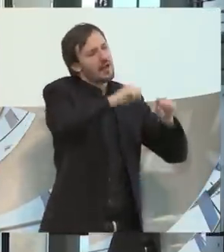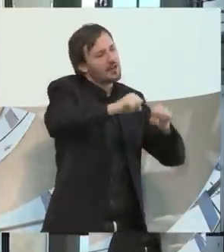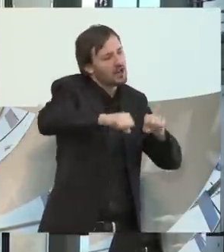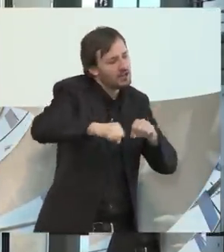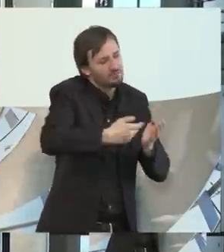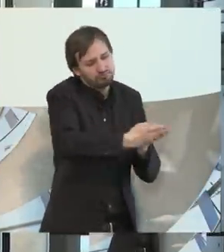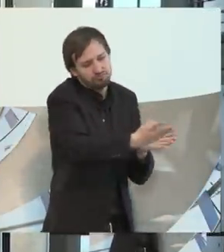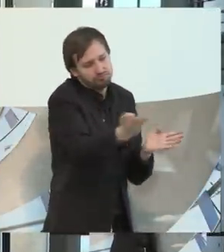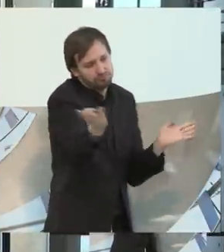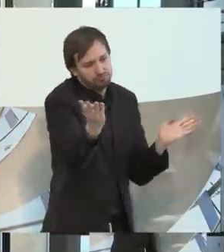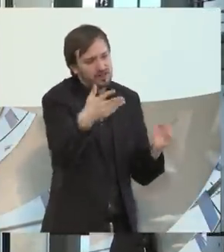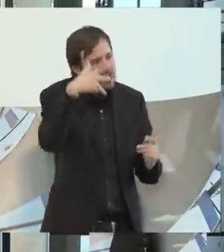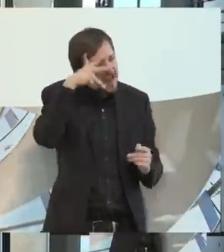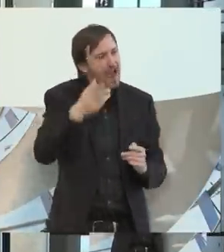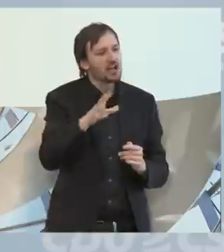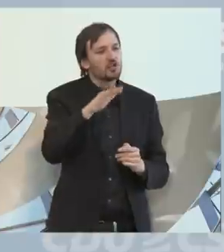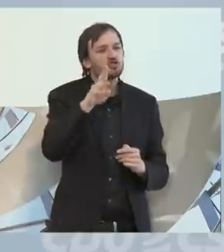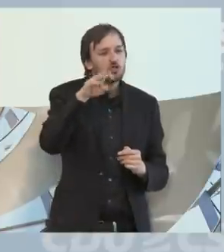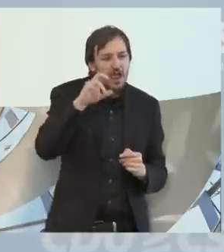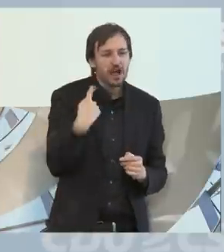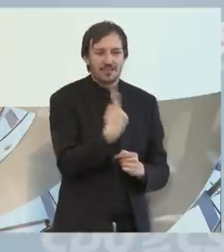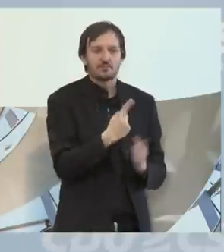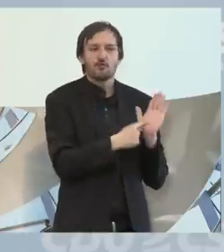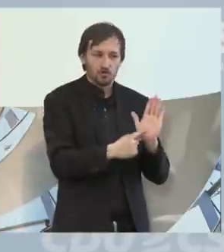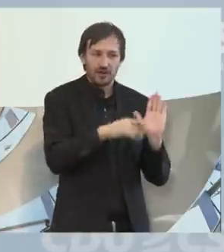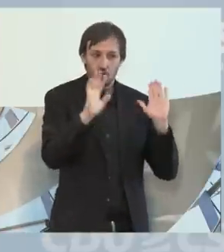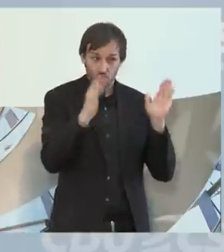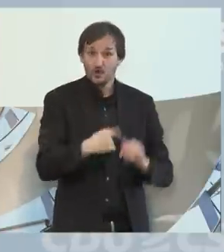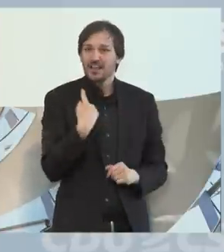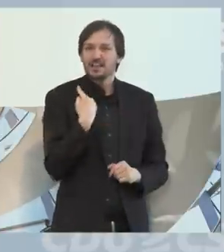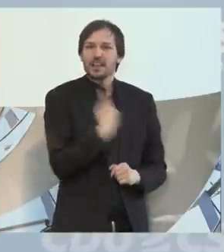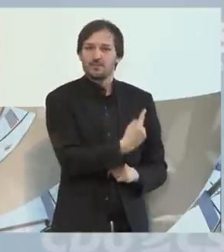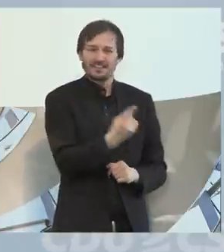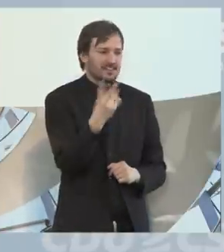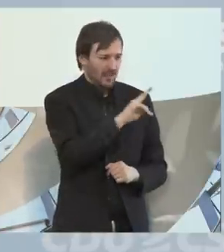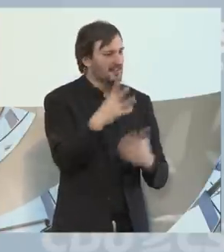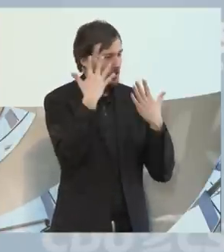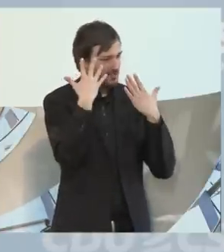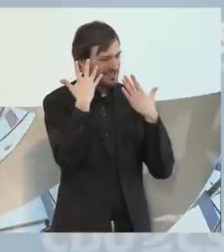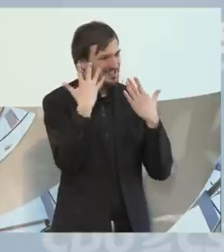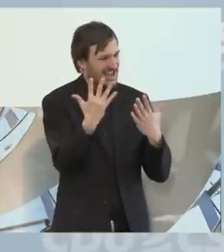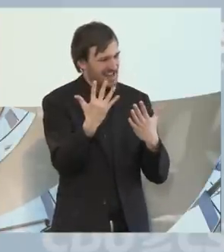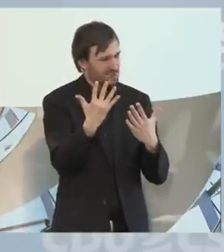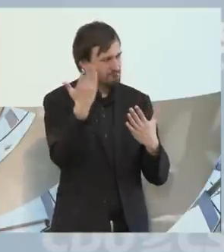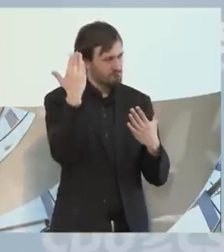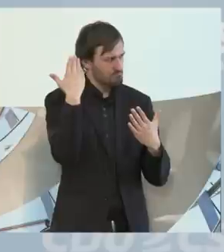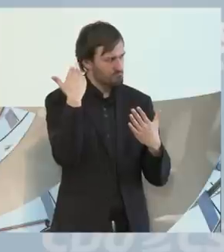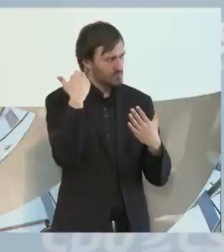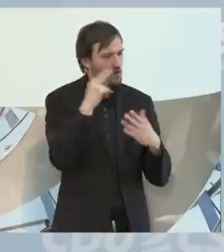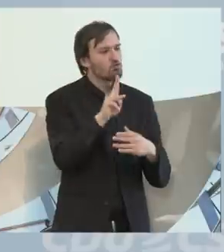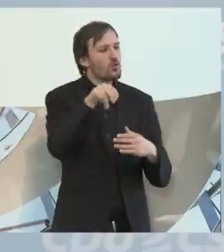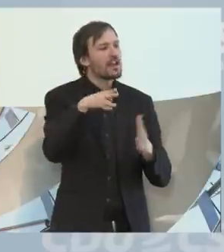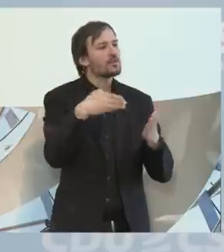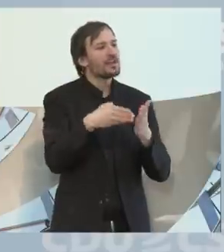Herr Schummer hat die Vorstellung eigentlich schon ein bisschen vorweggenommen. Er ist nämlich nicht nur seit 2010 dafür engagiert, die